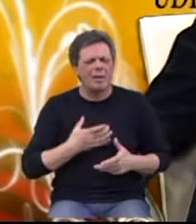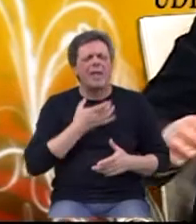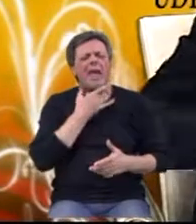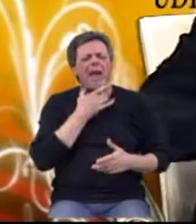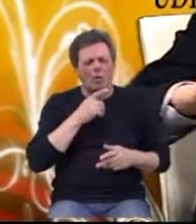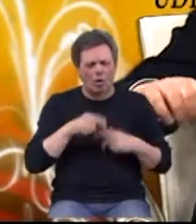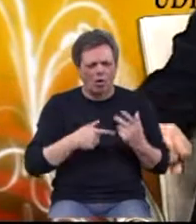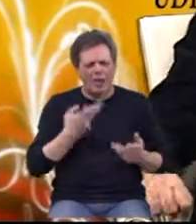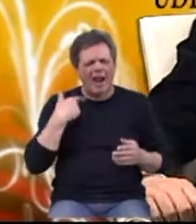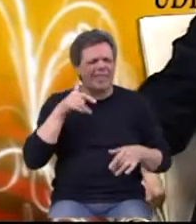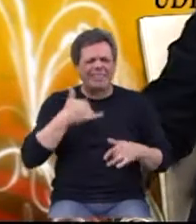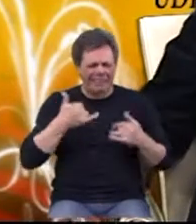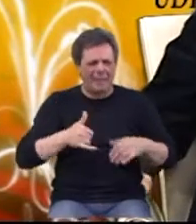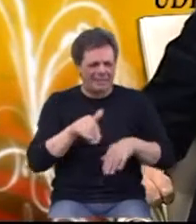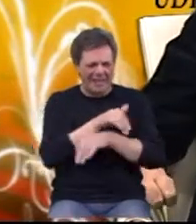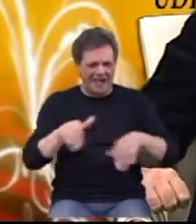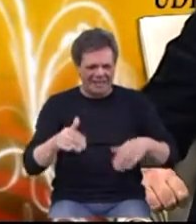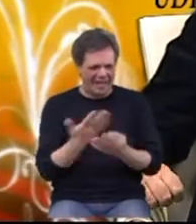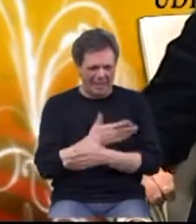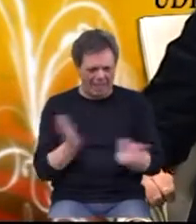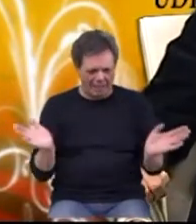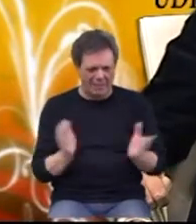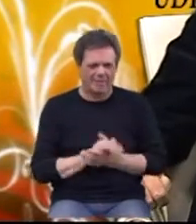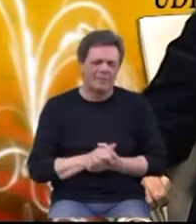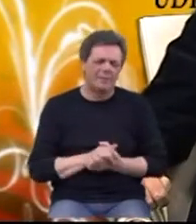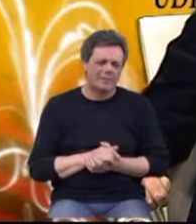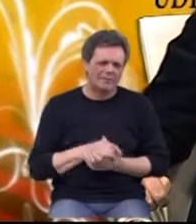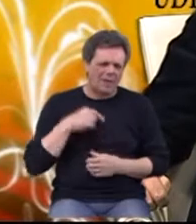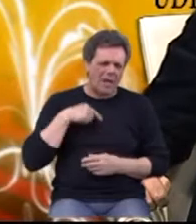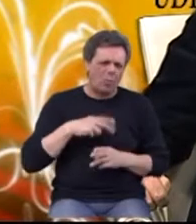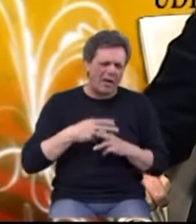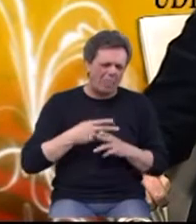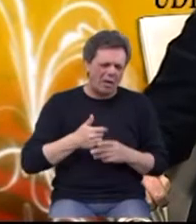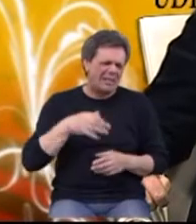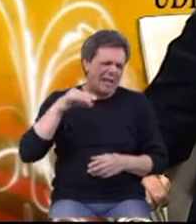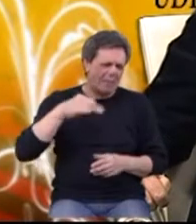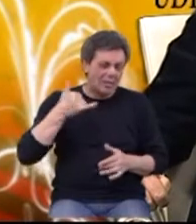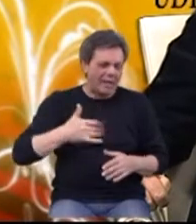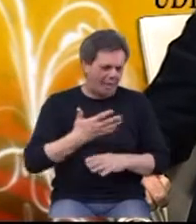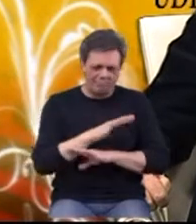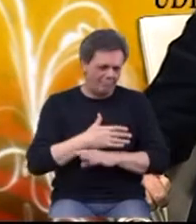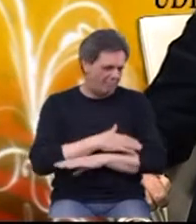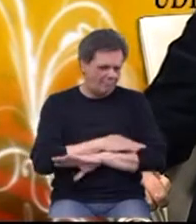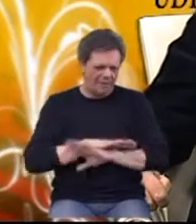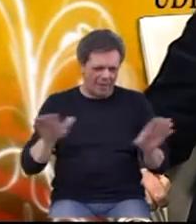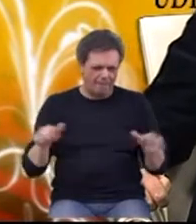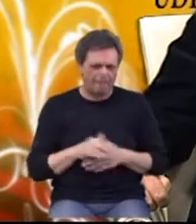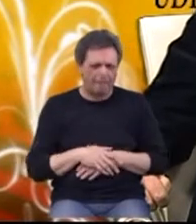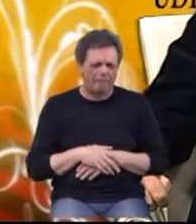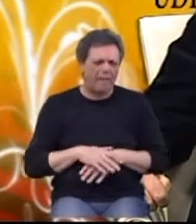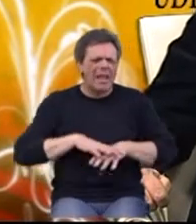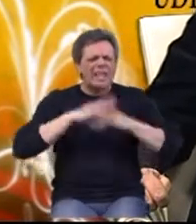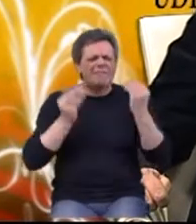da su danas te granice potpuno nestale. Da. Praktički svaka